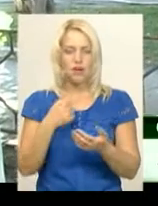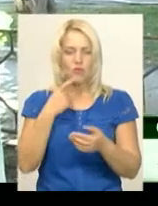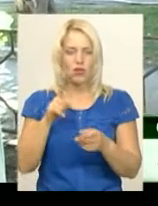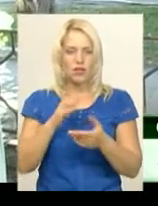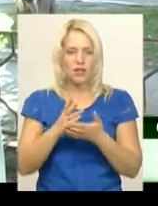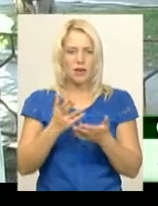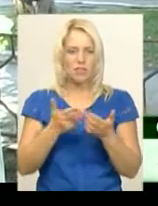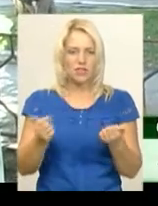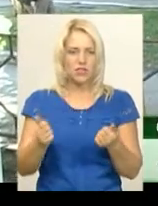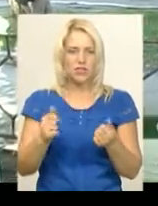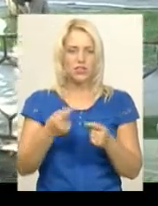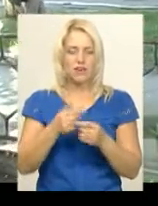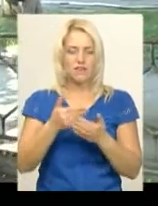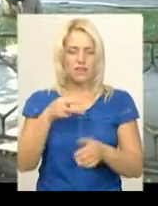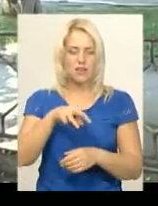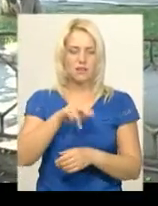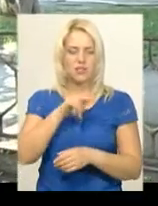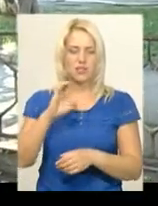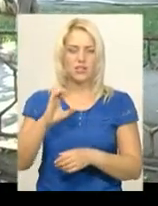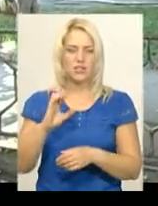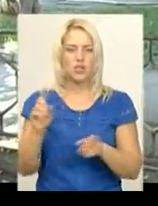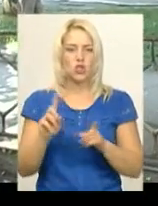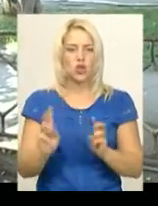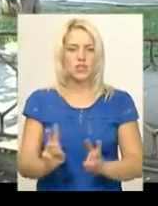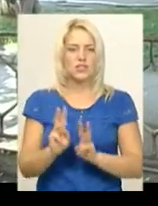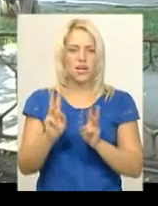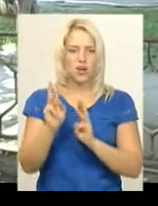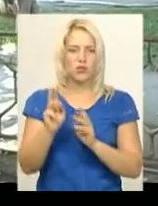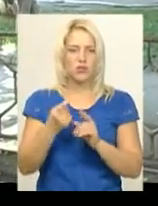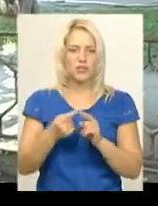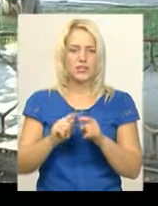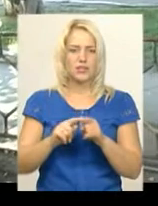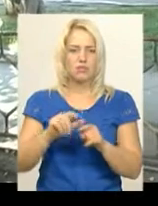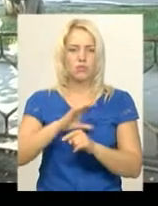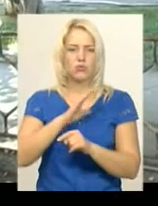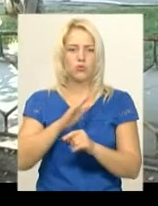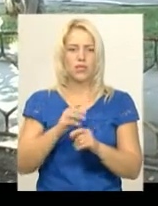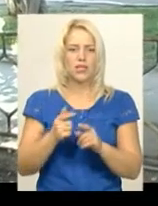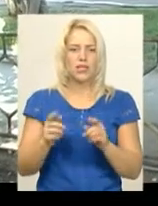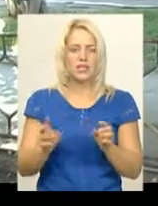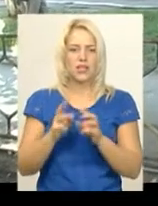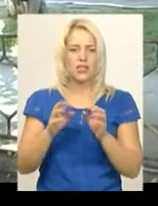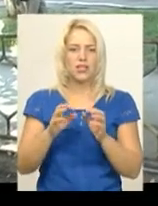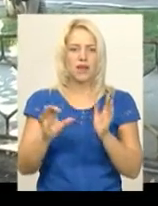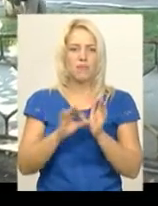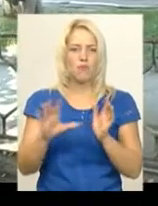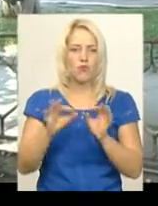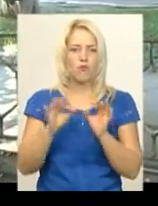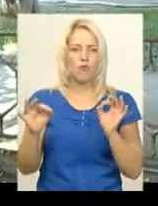МЧС, що загоряння відбулося. Це було загоряння проводки,